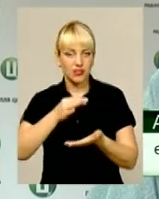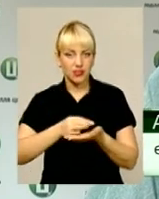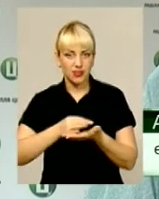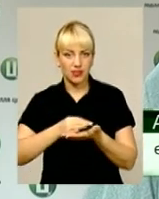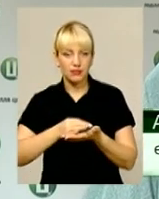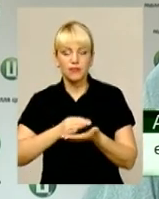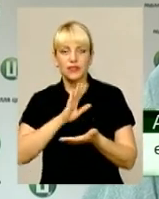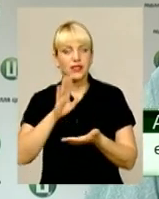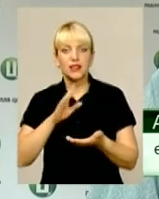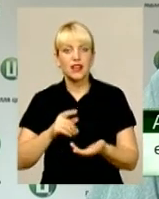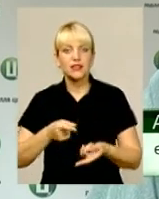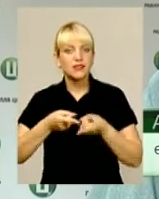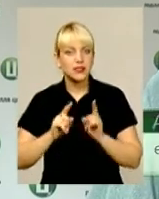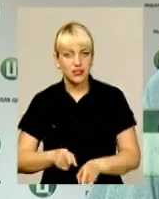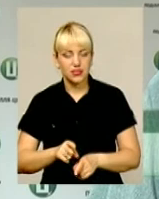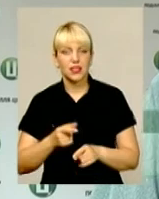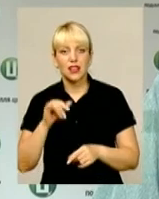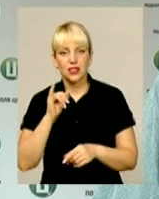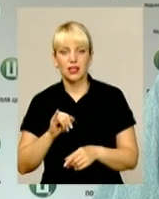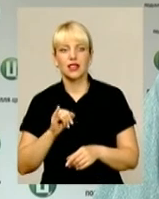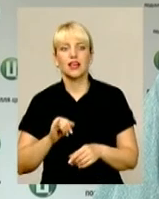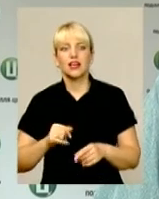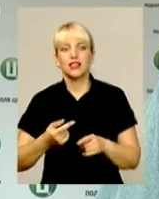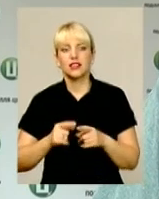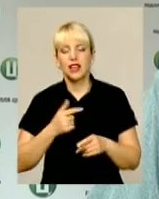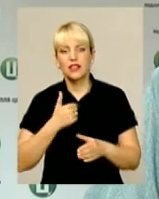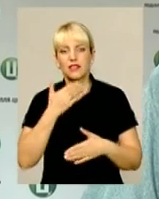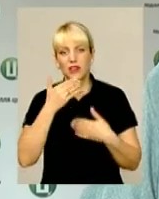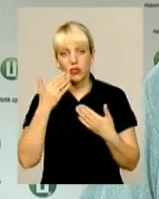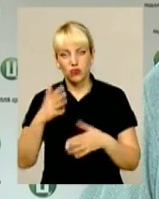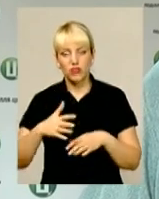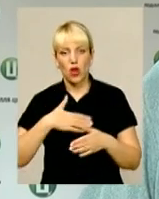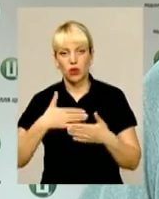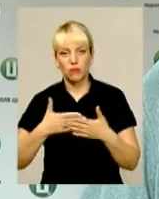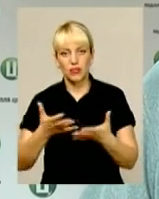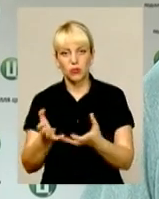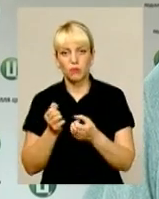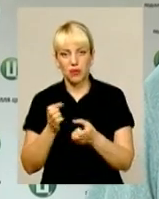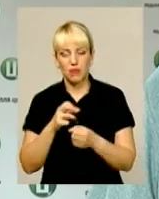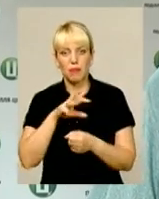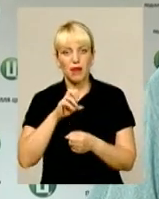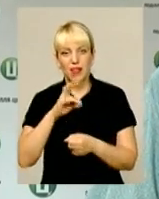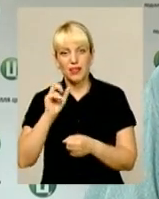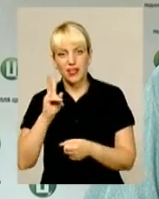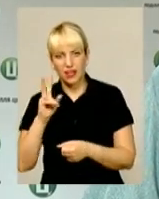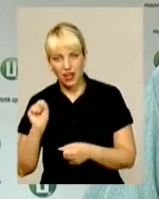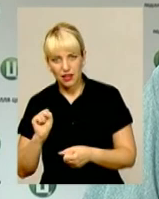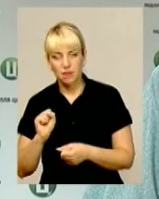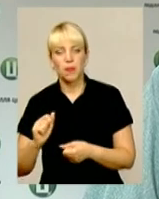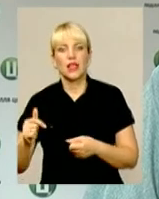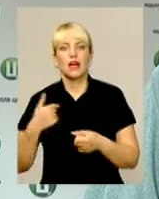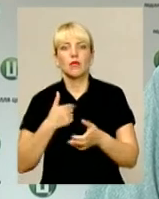вчора вранці звернувся в громадське приймання народного депутата Мельника Сергія Івановича з проханням надати,